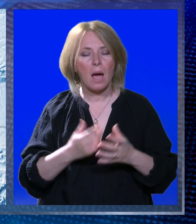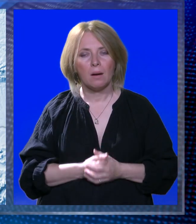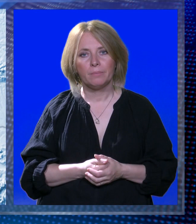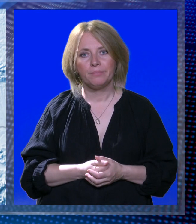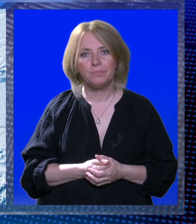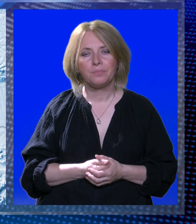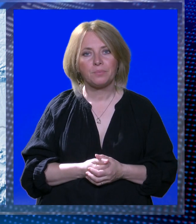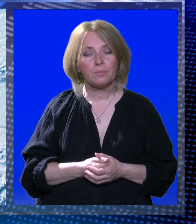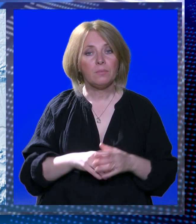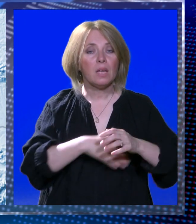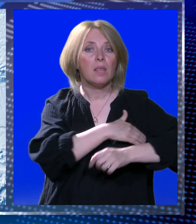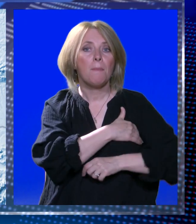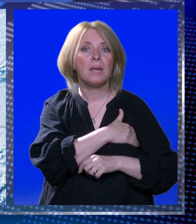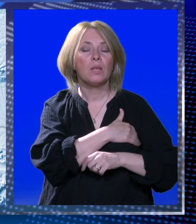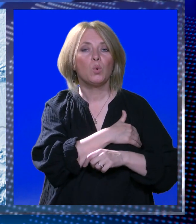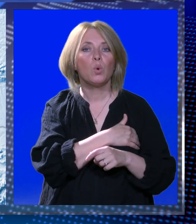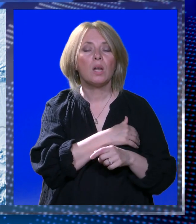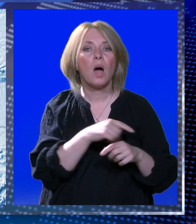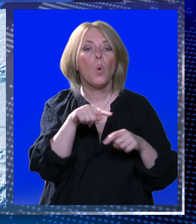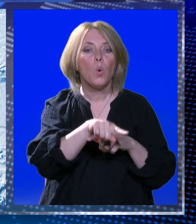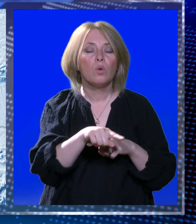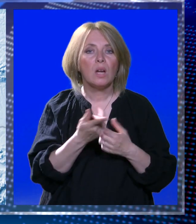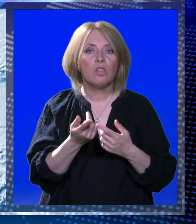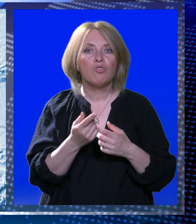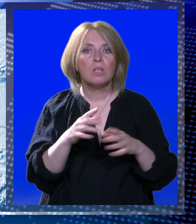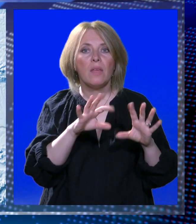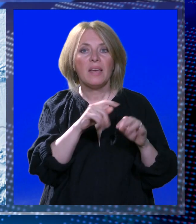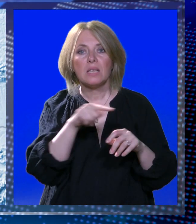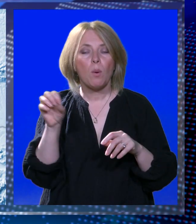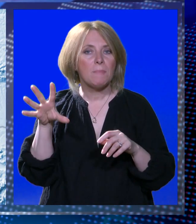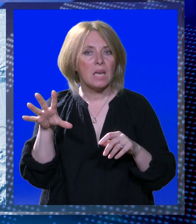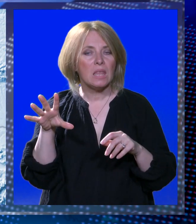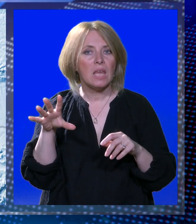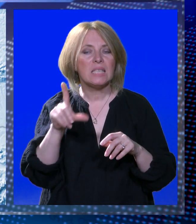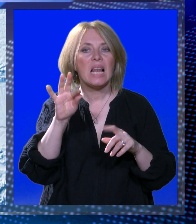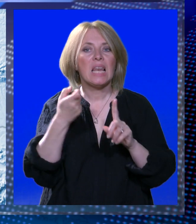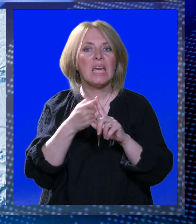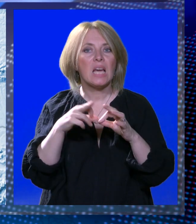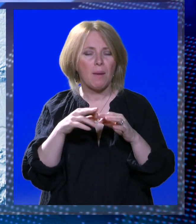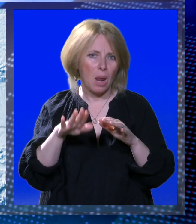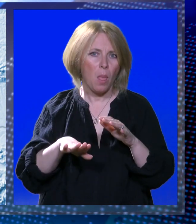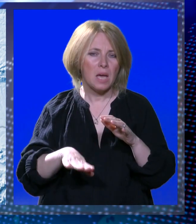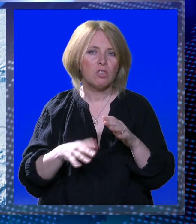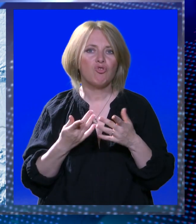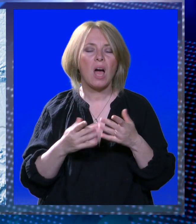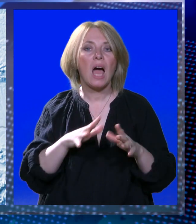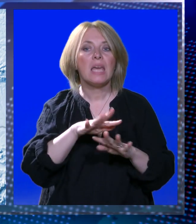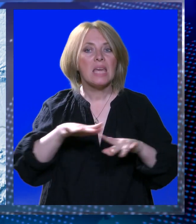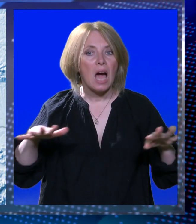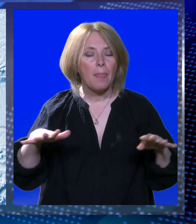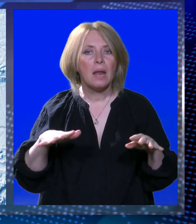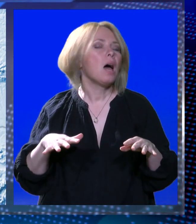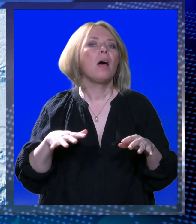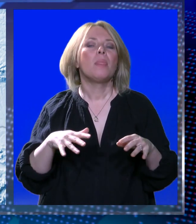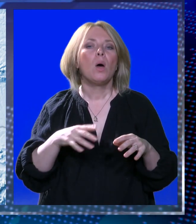moru sjeverozapadnjak. Najniža temperatura zraka unutrašnjosti od 10 do 15, ulici malo niža, a na Jadranu